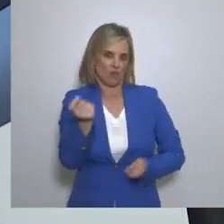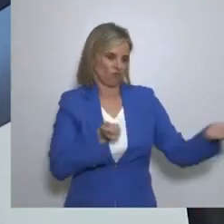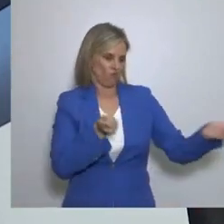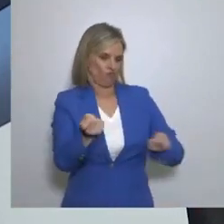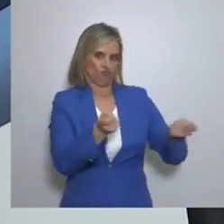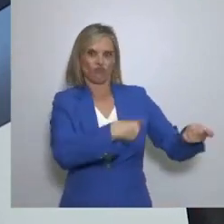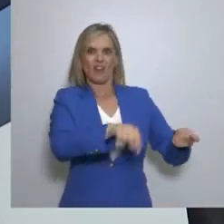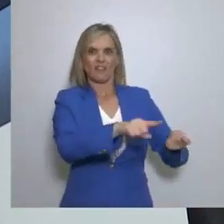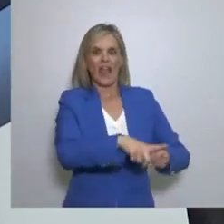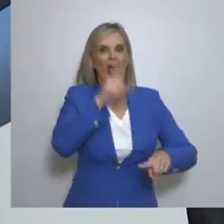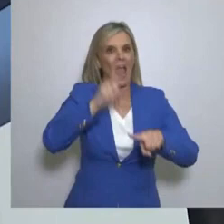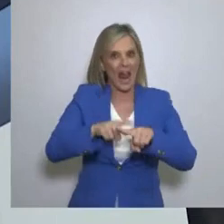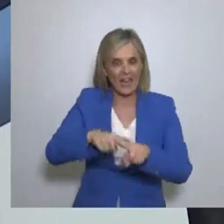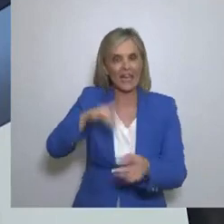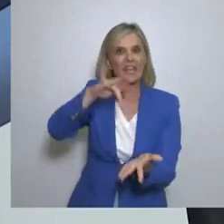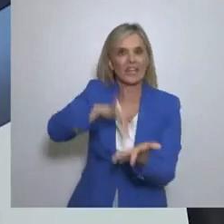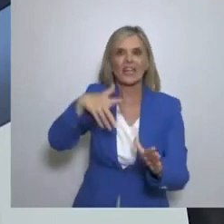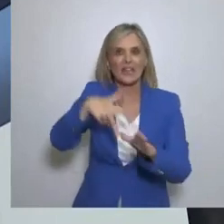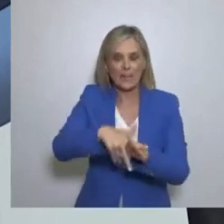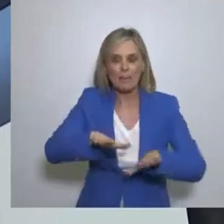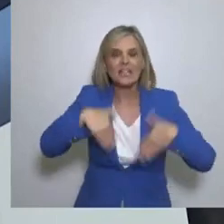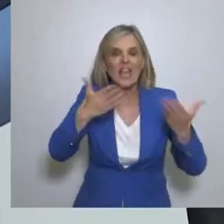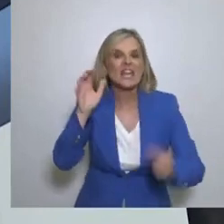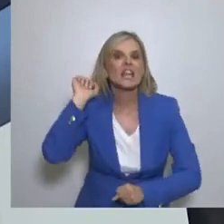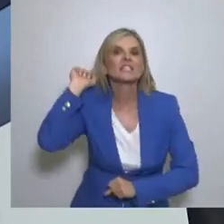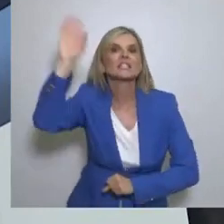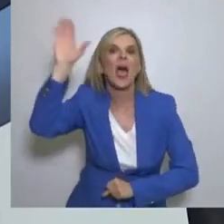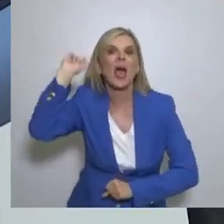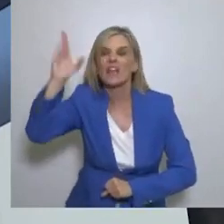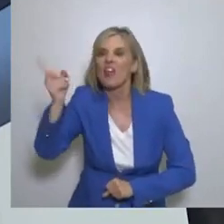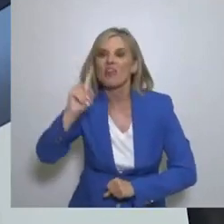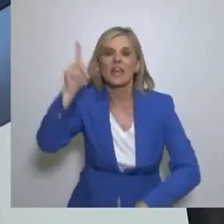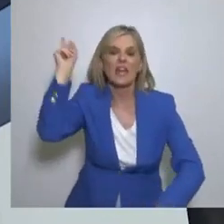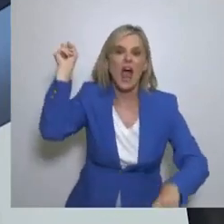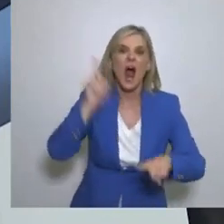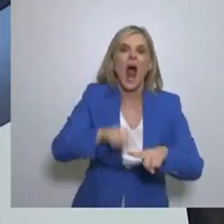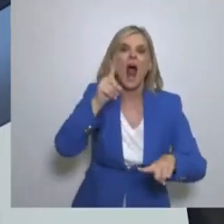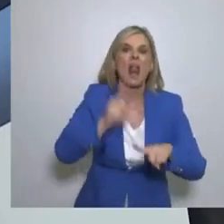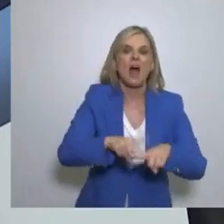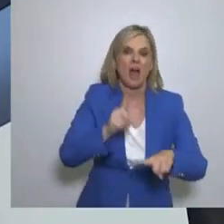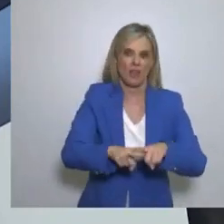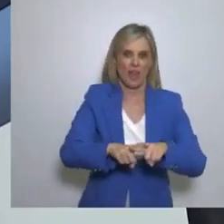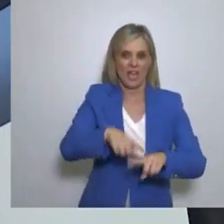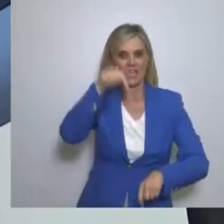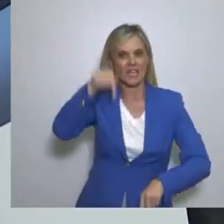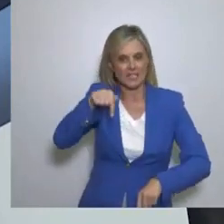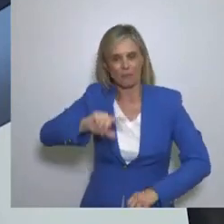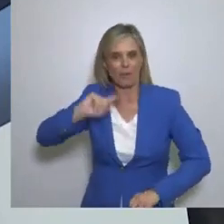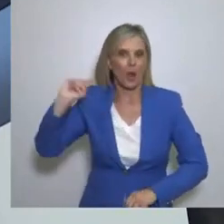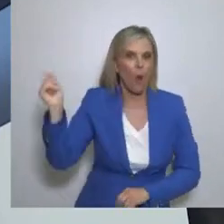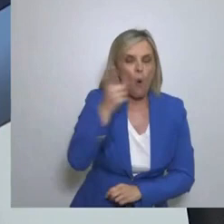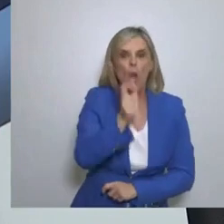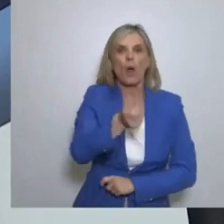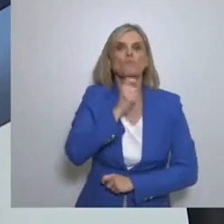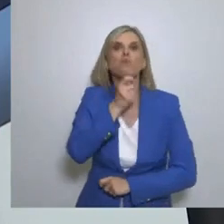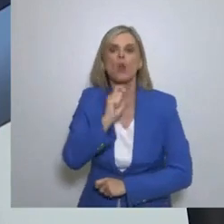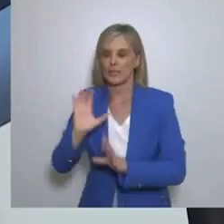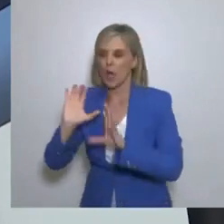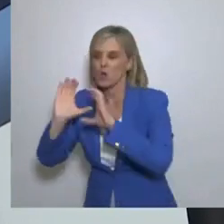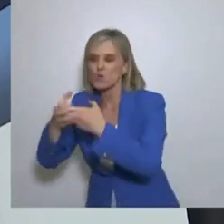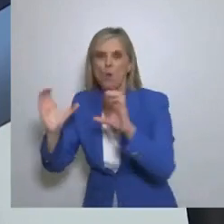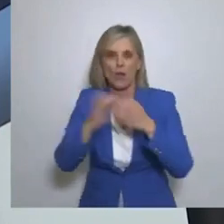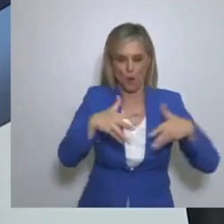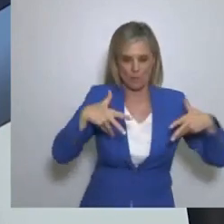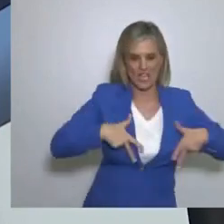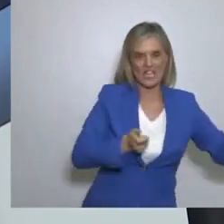δικαίωμα το δημόσιο Και σήμερα όλα τα καθυστωτικά κυβερνητικά σχήματα Που έχουμε στη χώρα μας και λυμμένονται τα